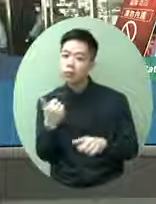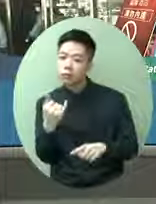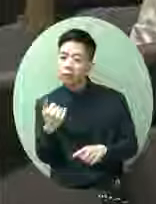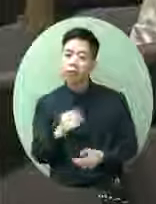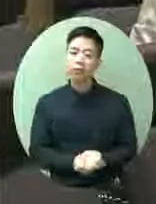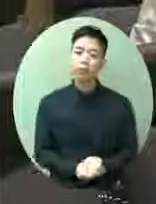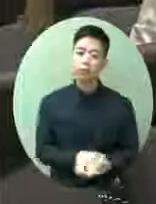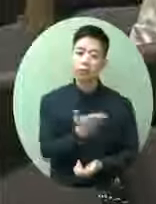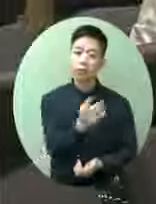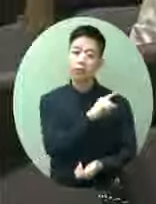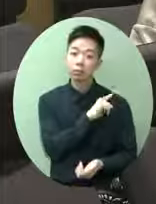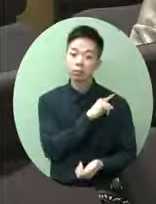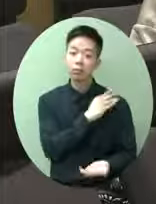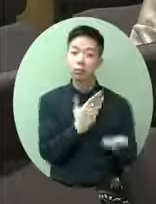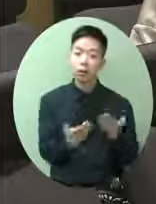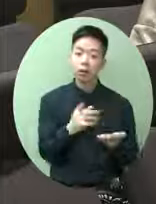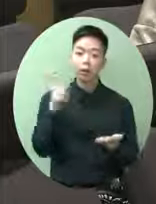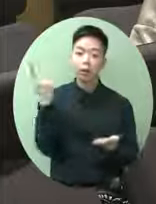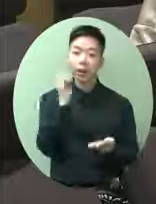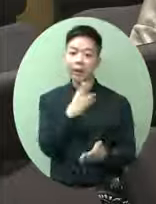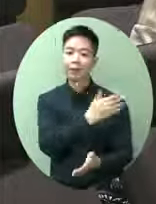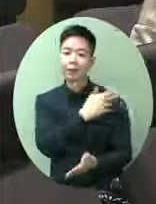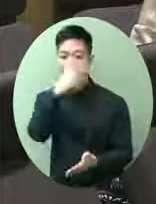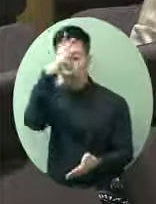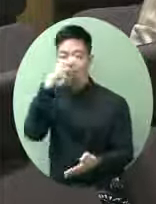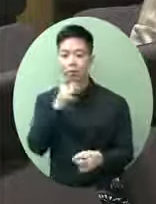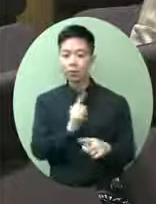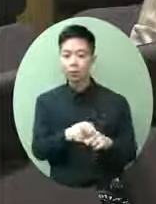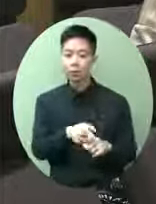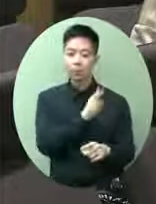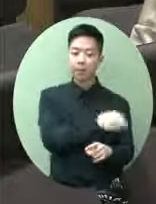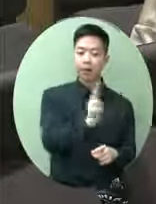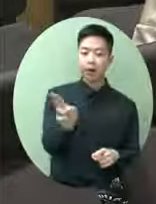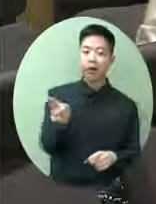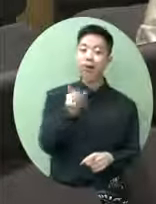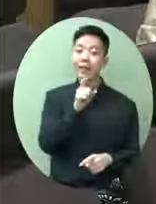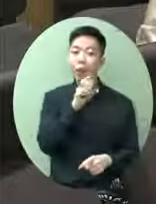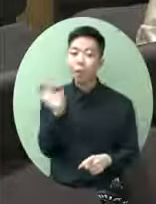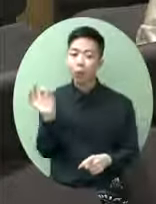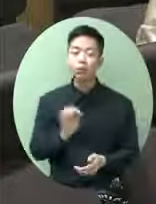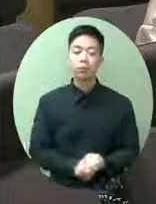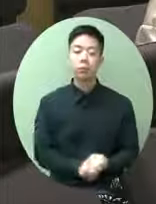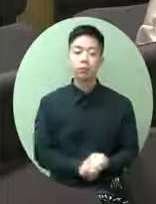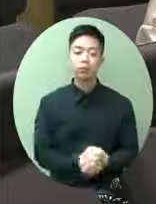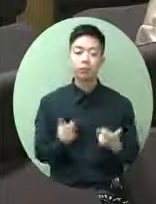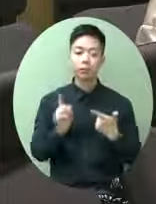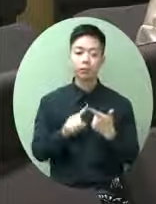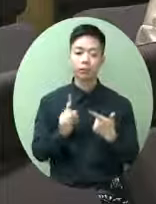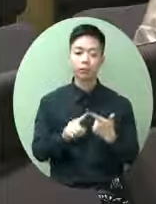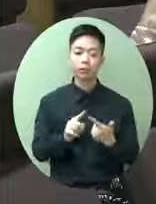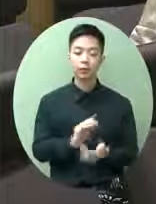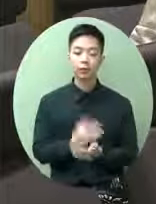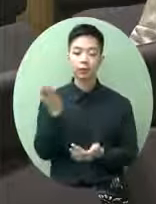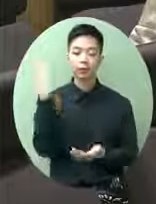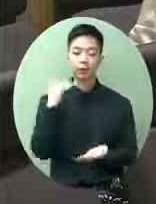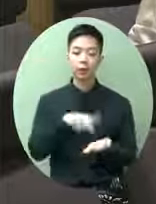自己本人或者其他問責官員有沒有落過相關的指示呢第二條問題就是關於早前立